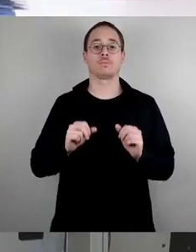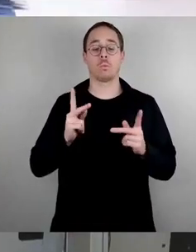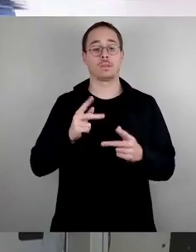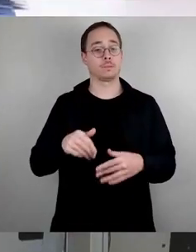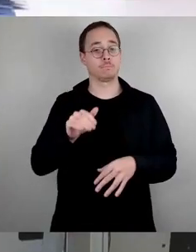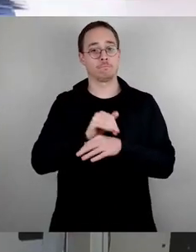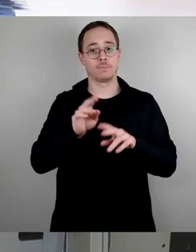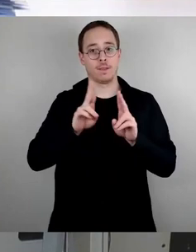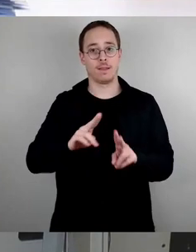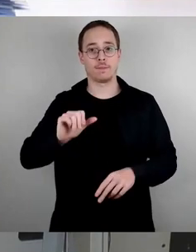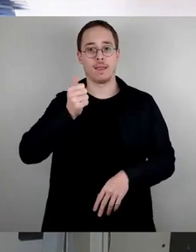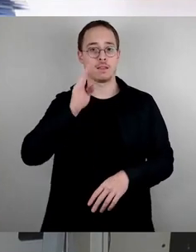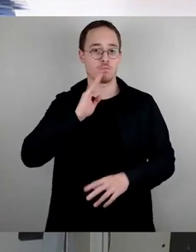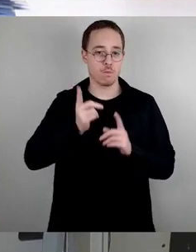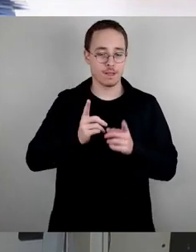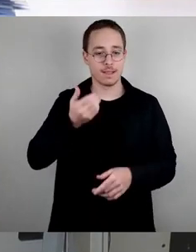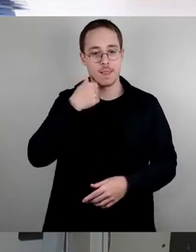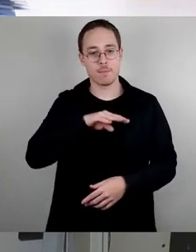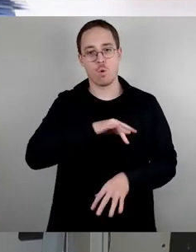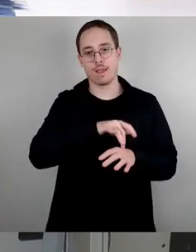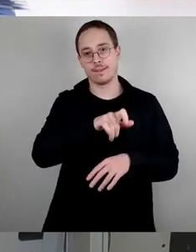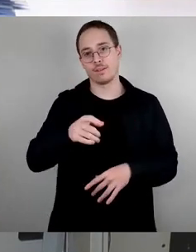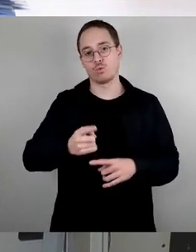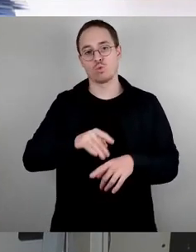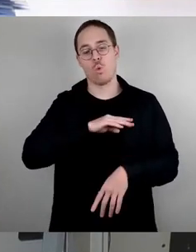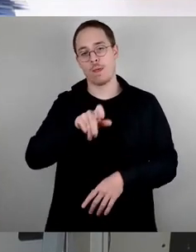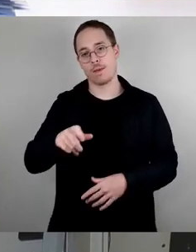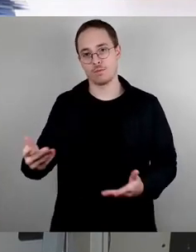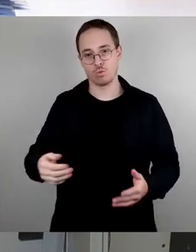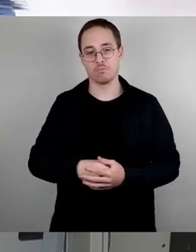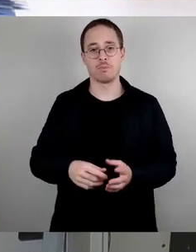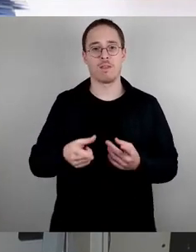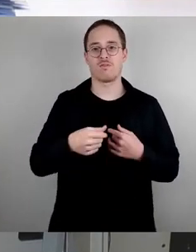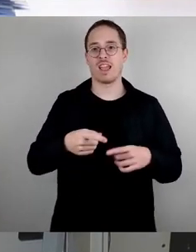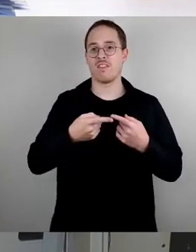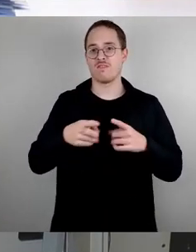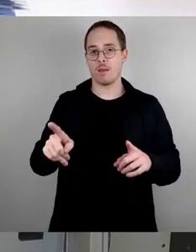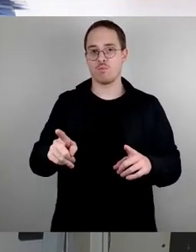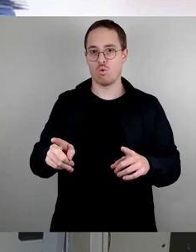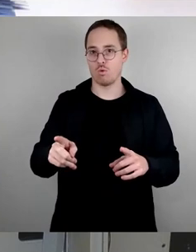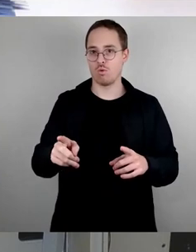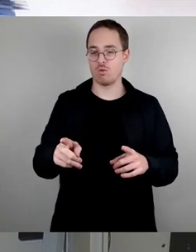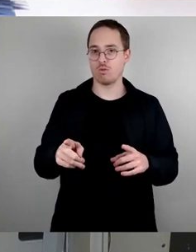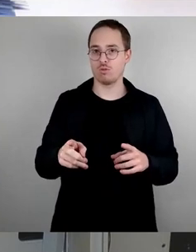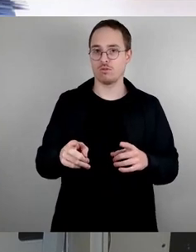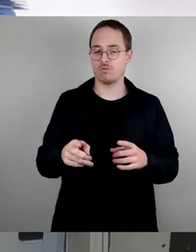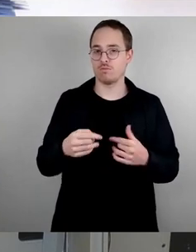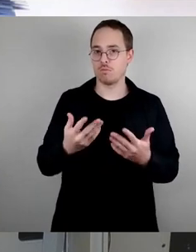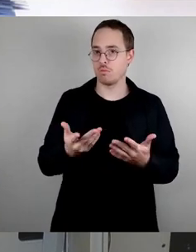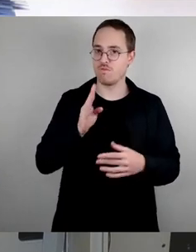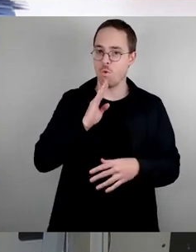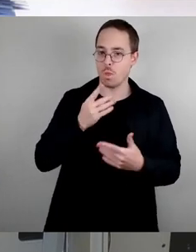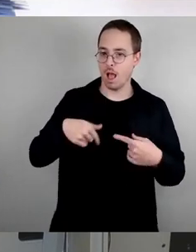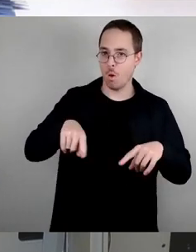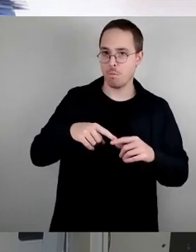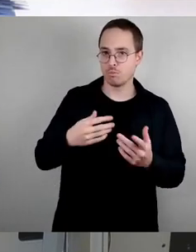Kolleginnen und Kollegen, Zweckentfremdung von Wohnraum. Das Land Sachsen ermöglicht für einzelne Gebiete seit neuesten Satzungen zur Zweckentfremdung. Der jetzt